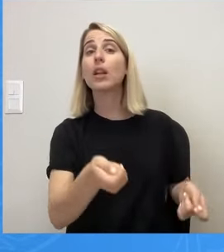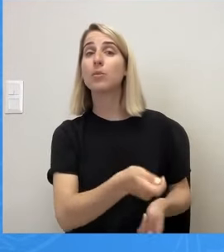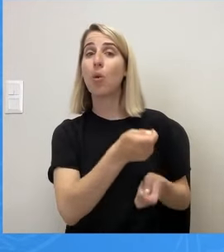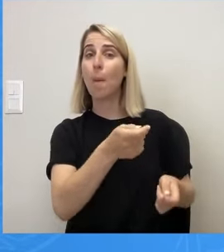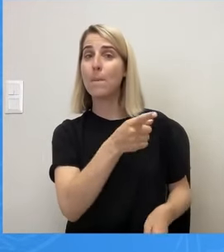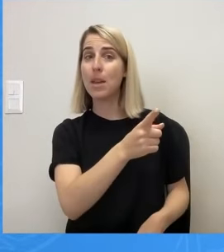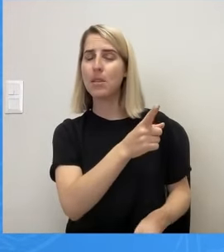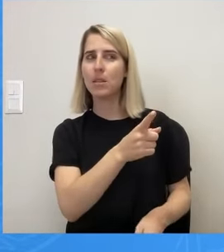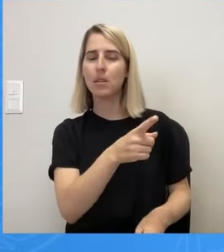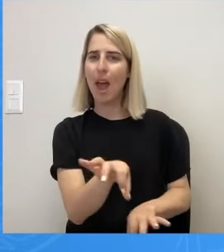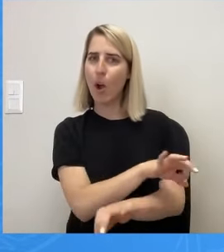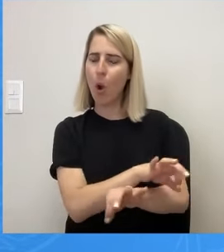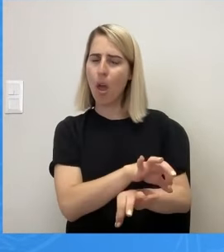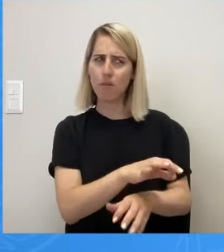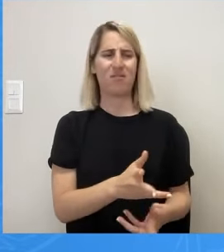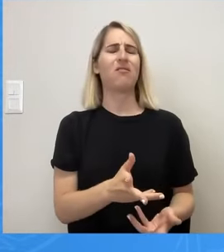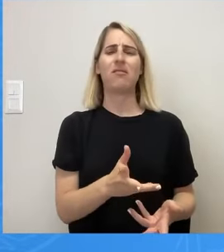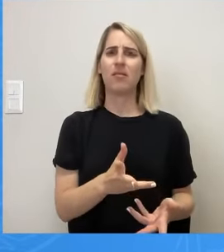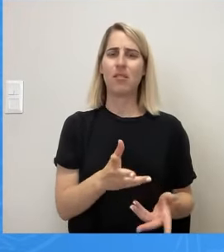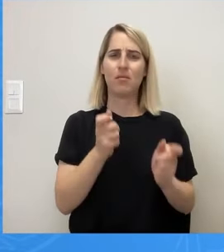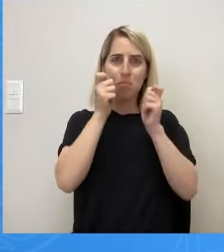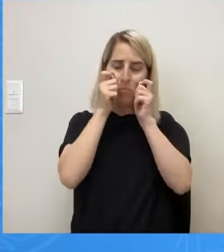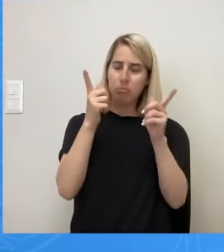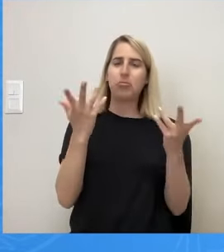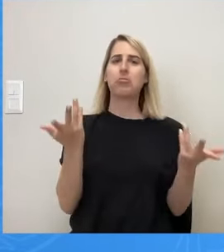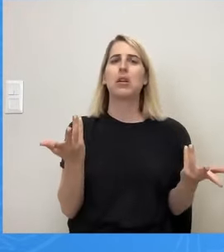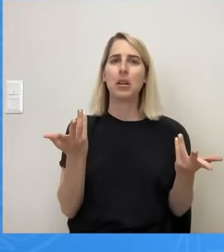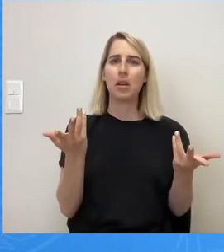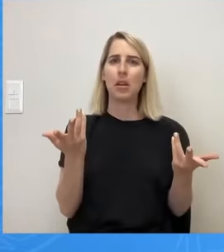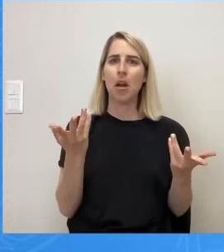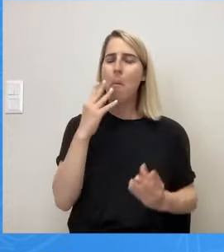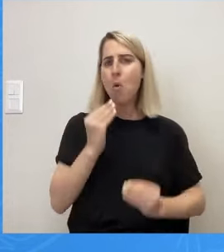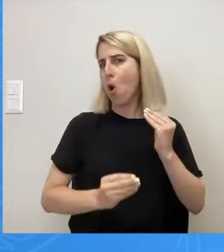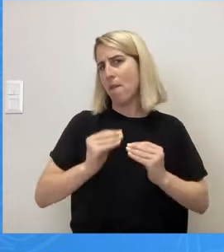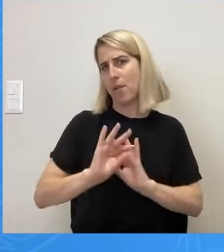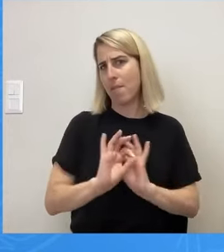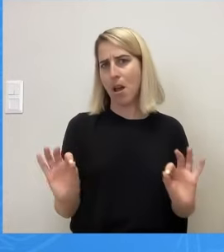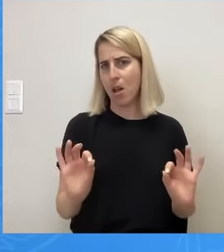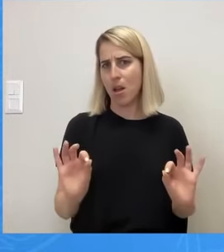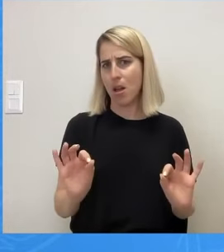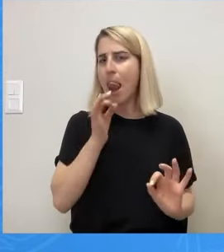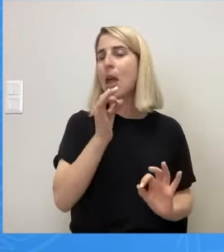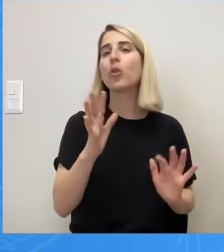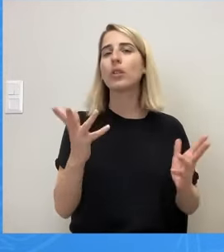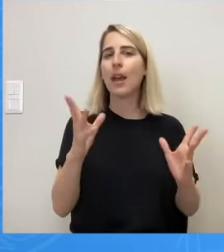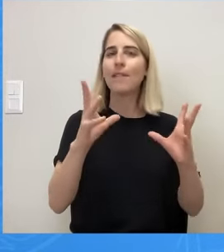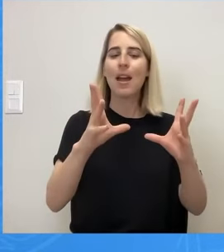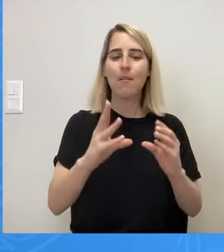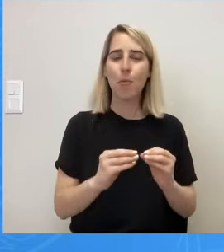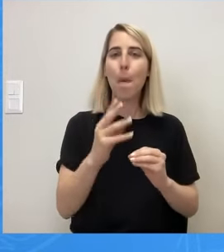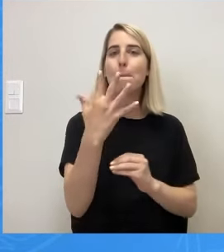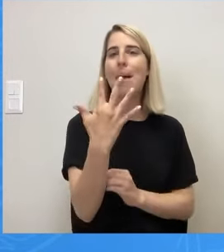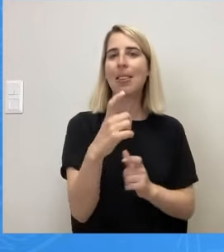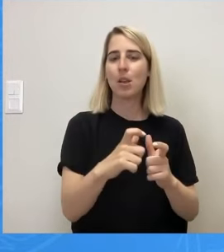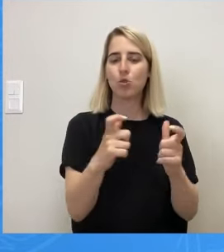σκανδαλώδες, είναι προβληματικό. Και αναφέρομαι για τις εργολαβίες σε πέντε σχολεία που